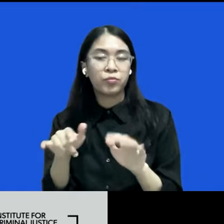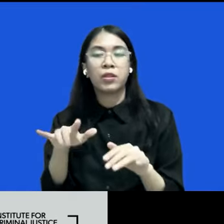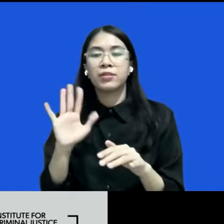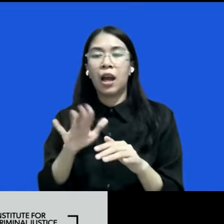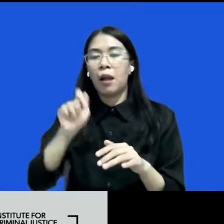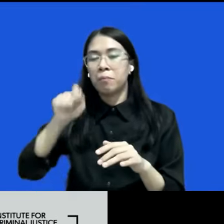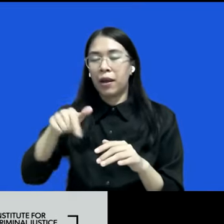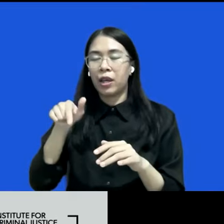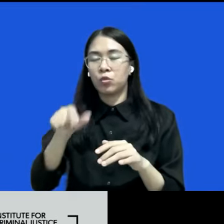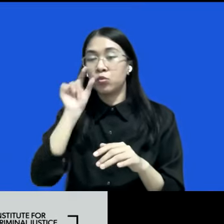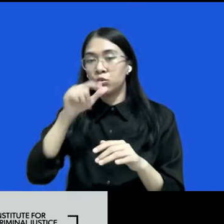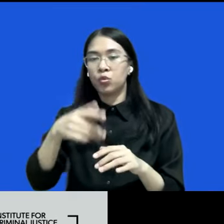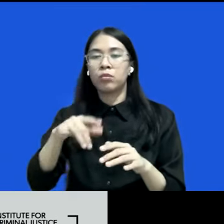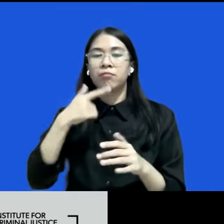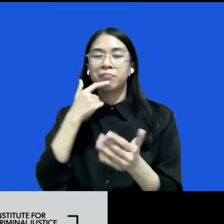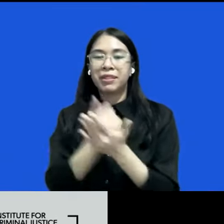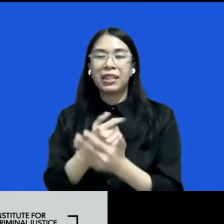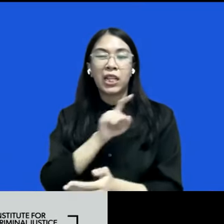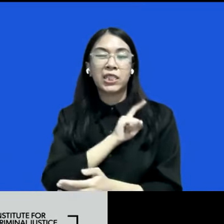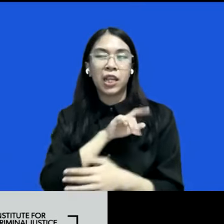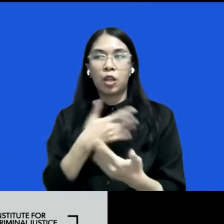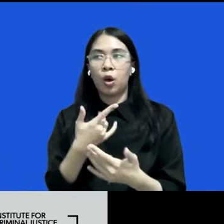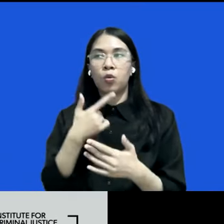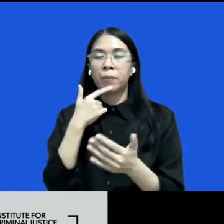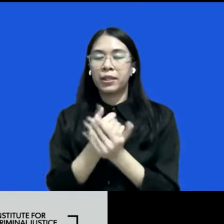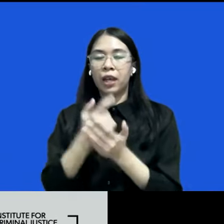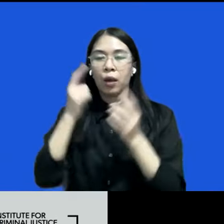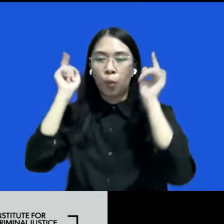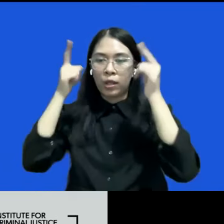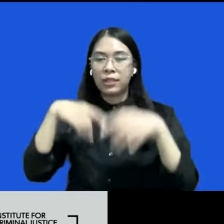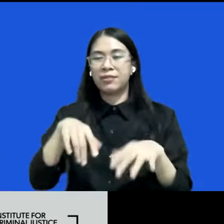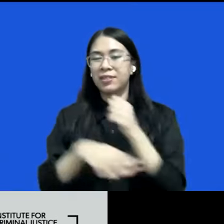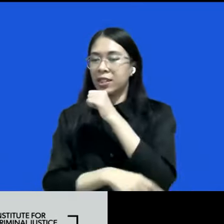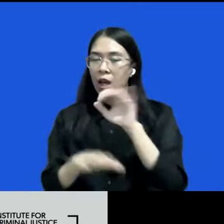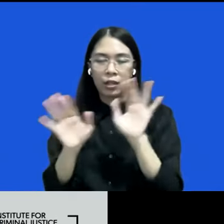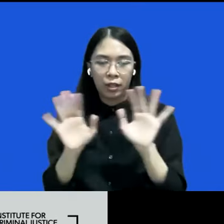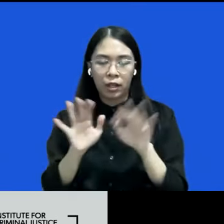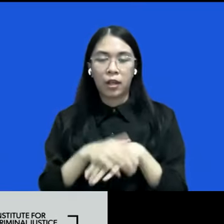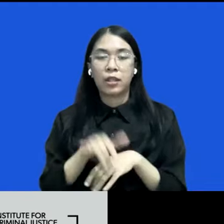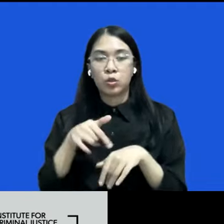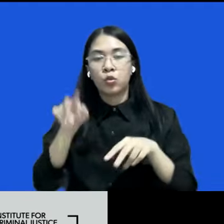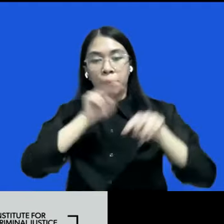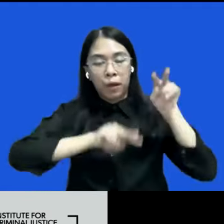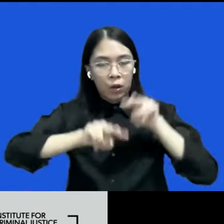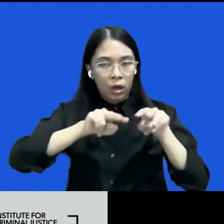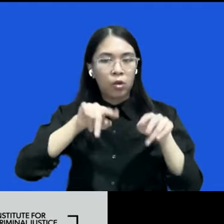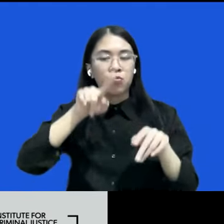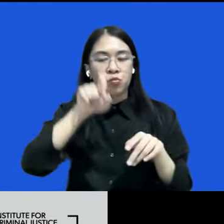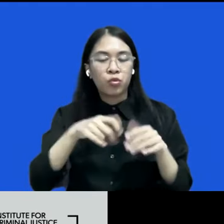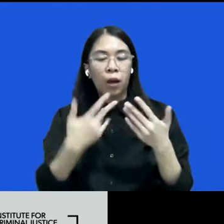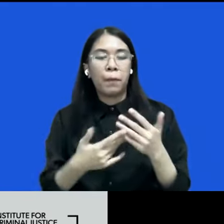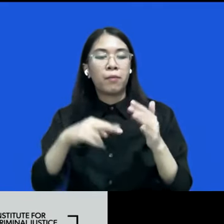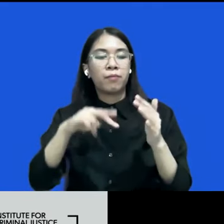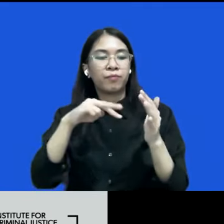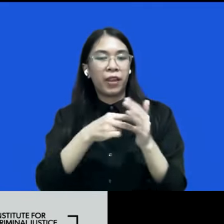untuk kepentingan sendiri kepentingan politis negara nah itu bisa dilakukan dengan pengawasan perbaiki dulu definisi restoratif